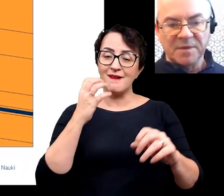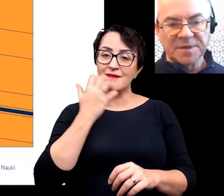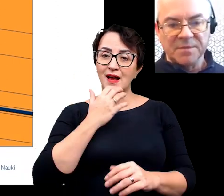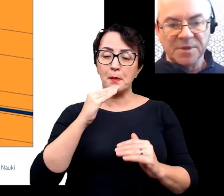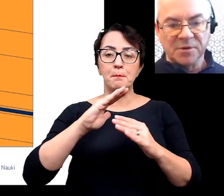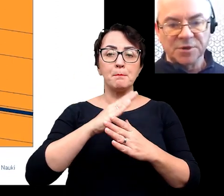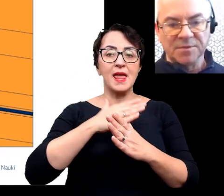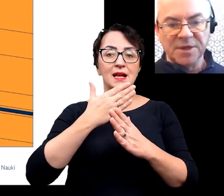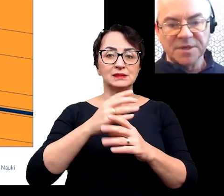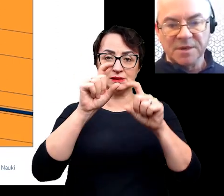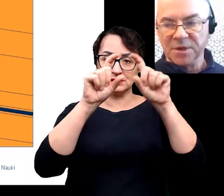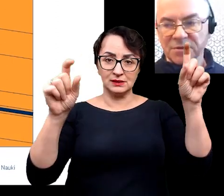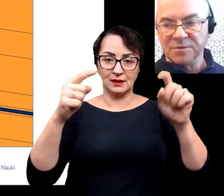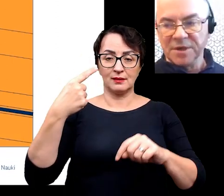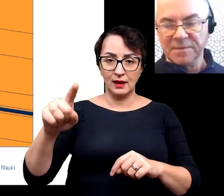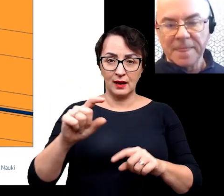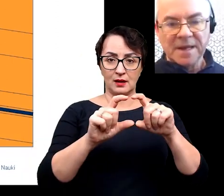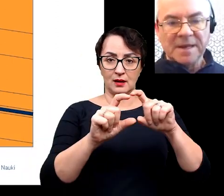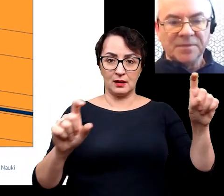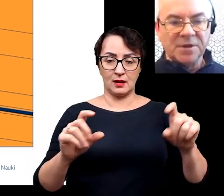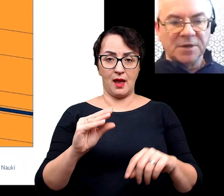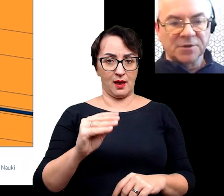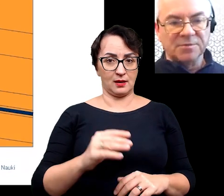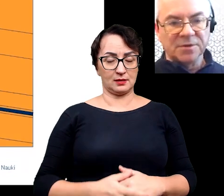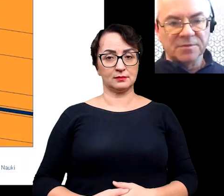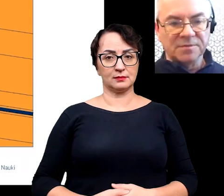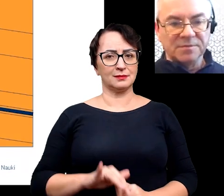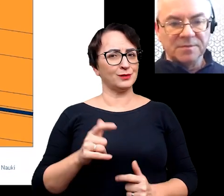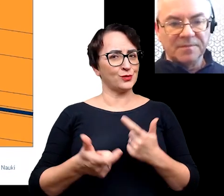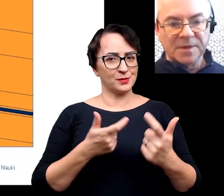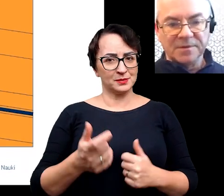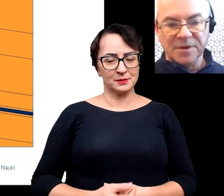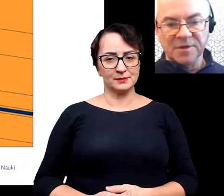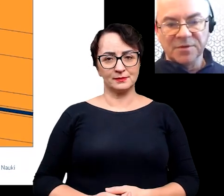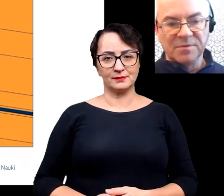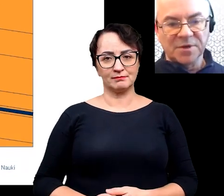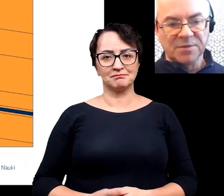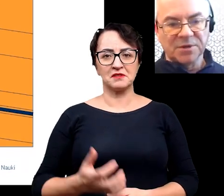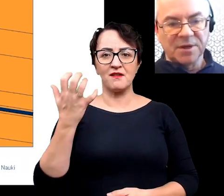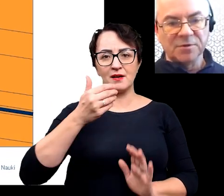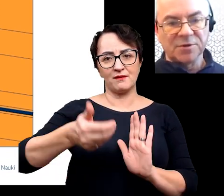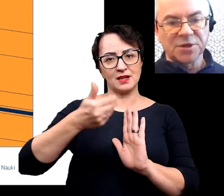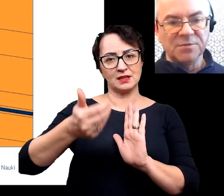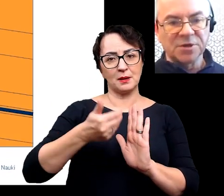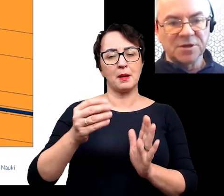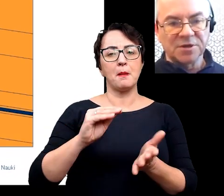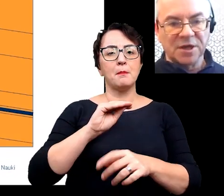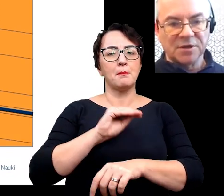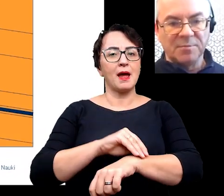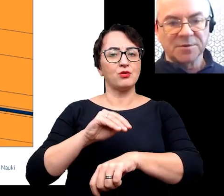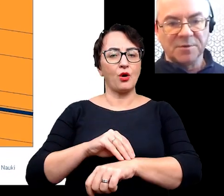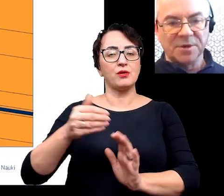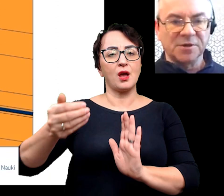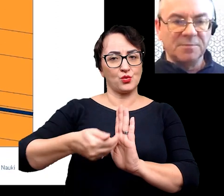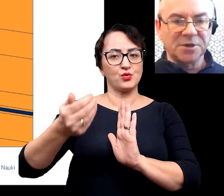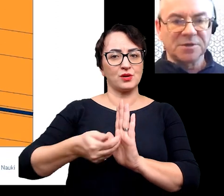pomiędzy warstwami ze skamieniałością D i skamieniałością E. No i jak to robimy? No węgiel wydobywa się metodami górniczymi, czyli